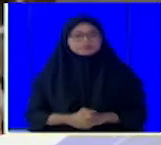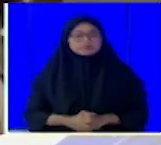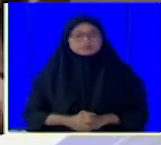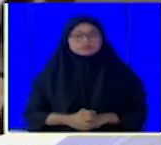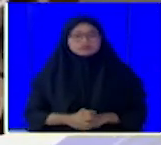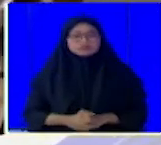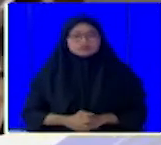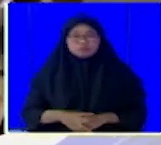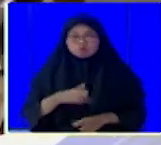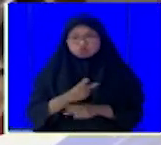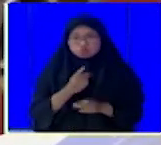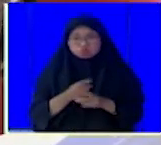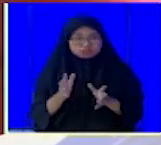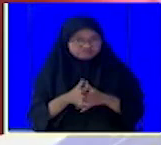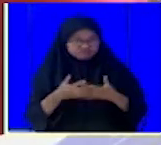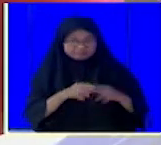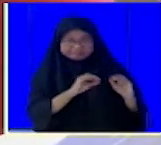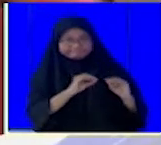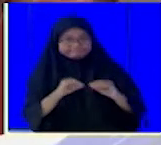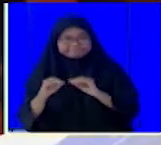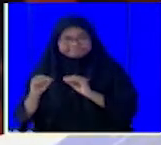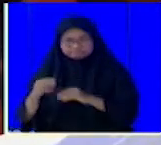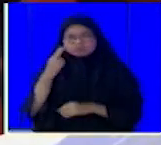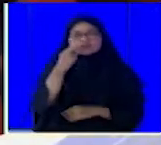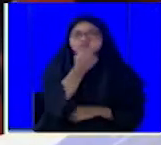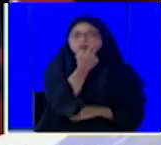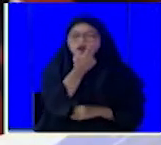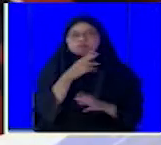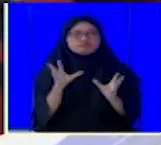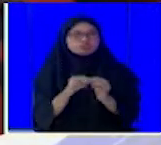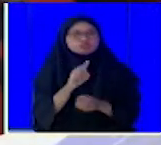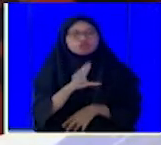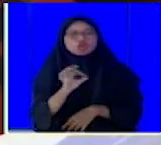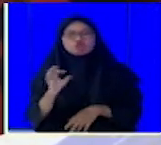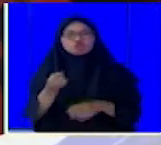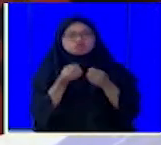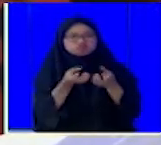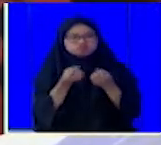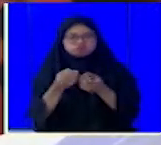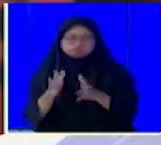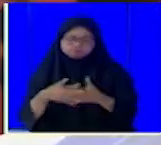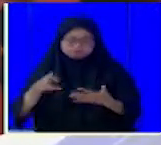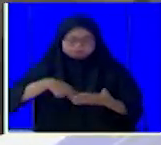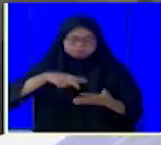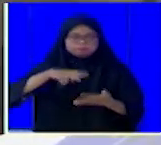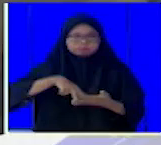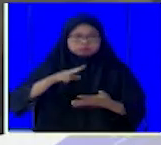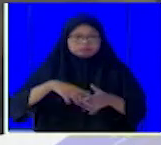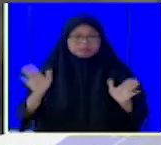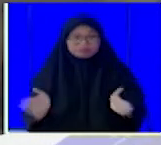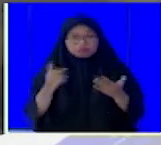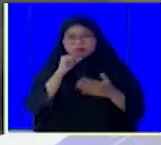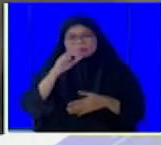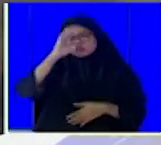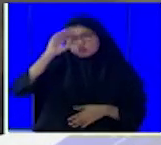mengajar seratus orang penyandang Tuna Netra untuk membaca Al-Quran. Didirikan oleh pasangan suami